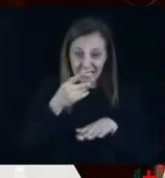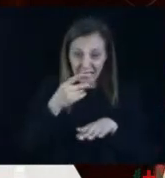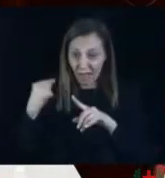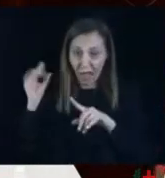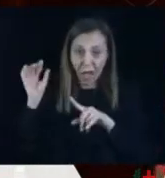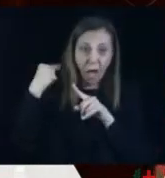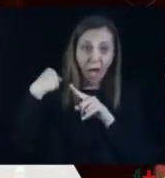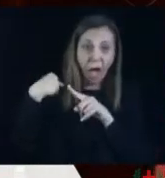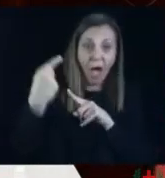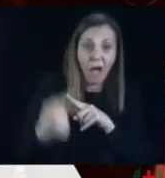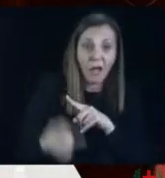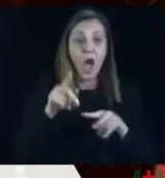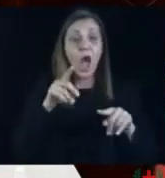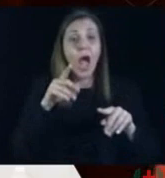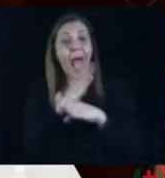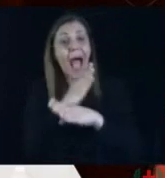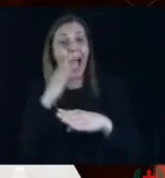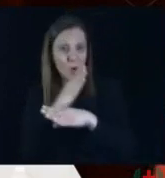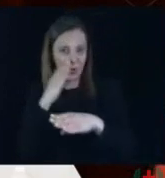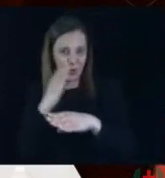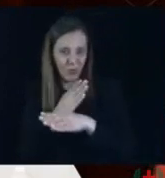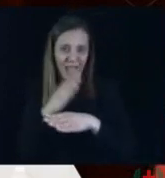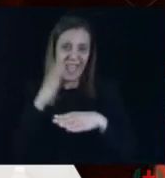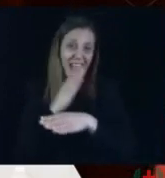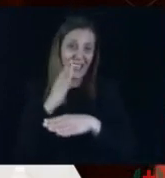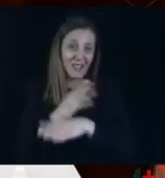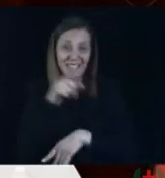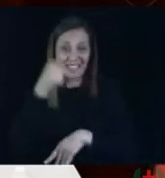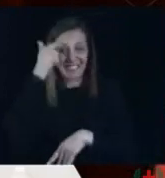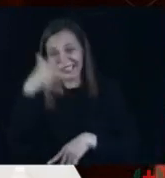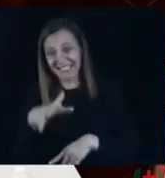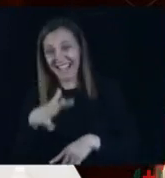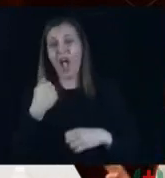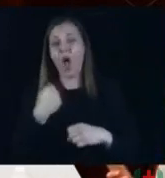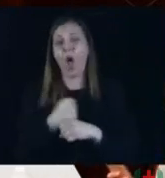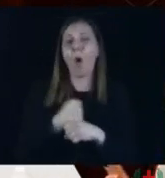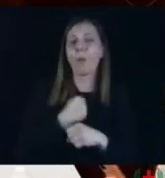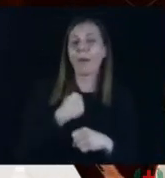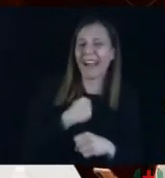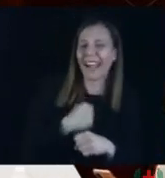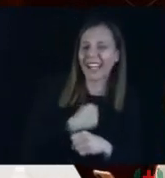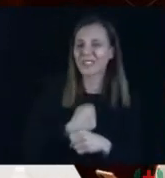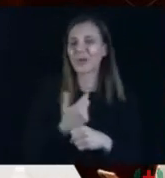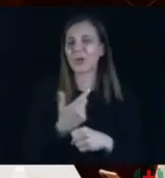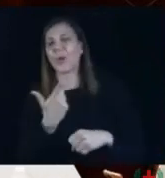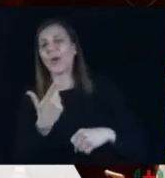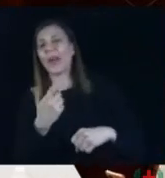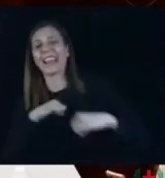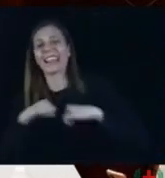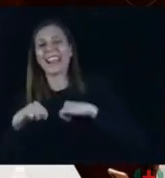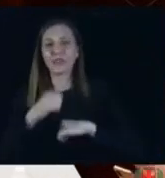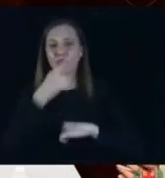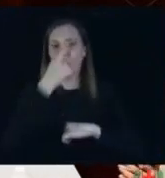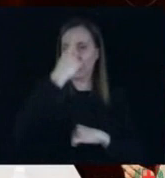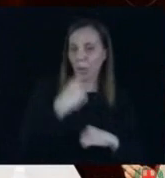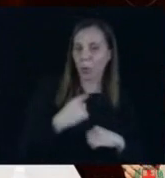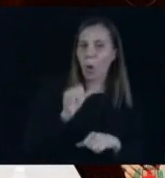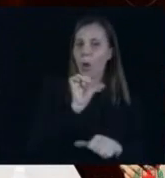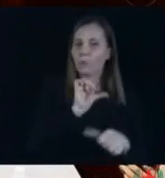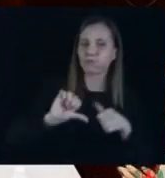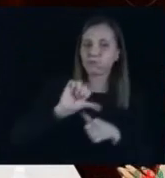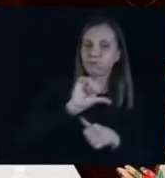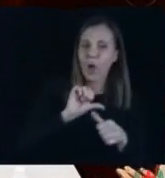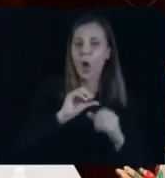sapete che è il mese ideale per certe operazioni, per certe determine dirigenziali, per